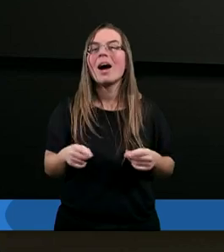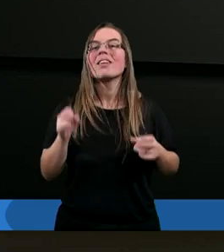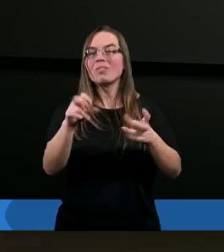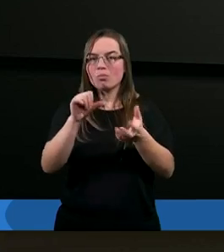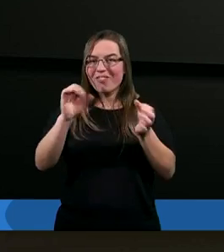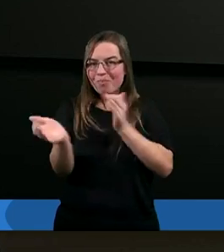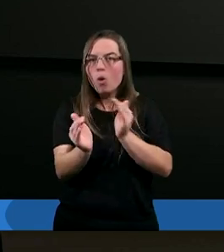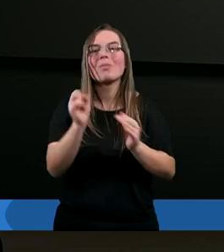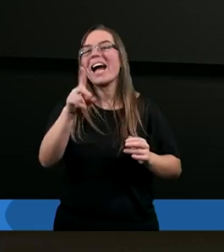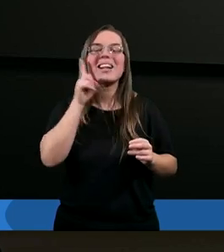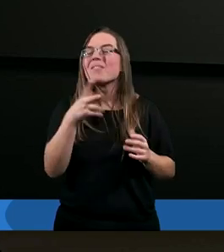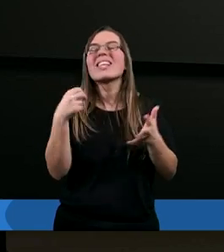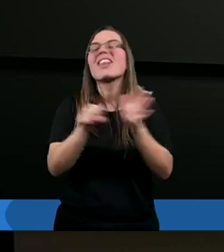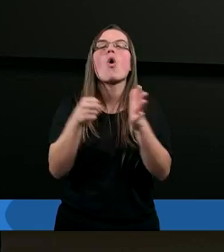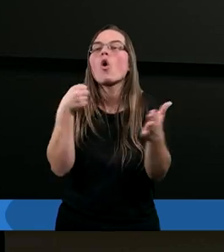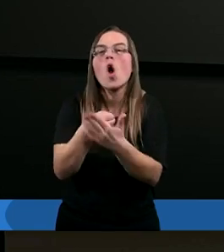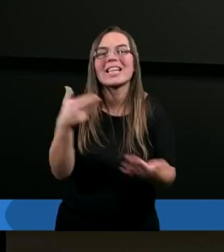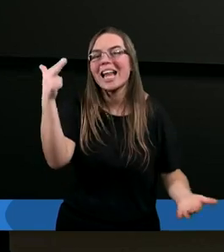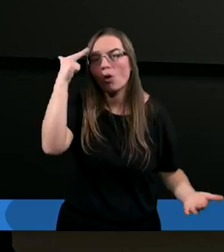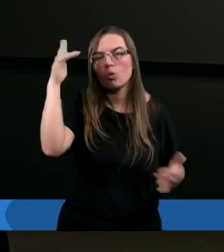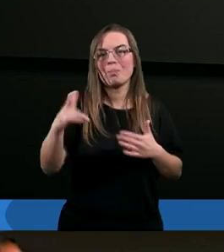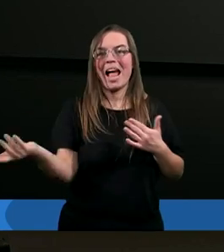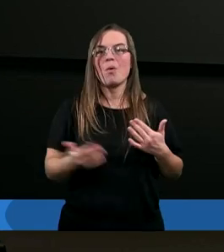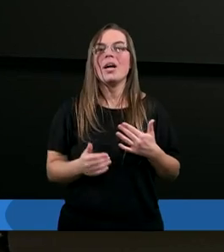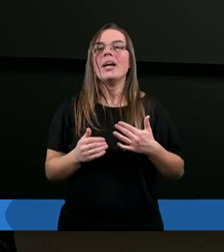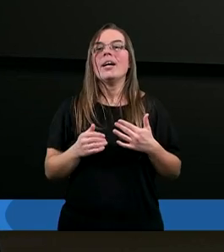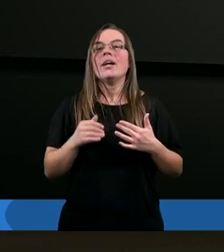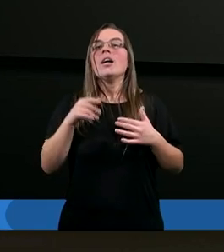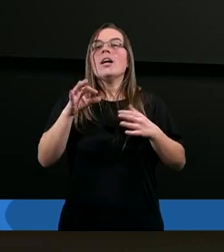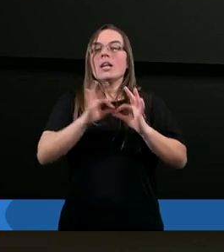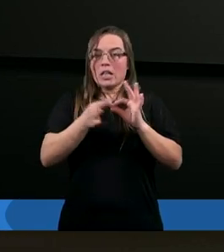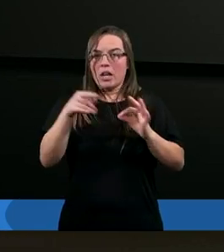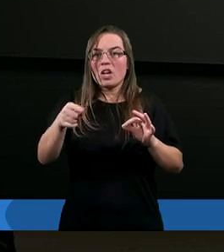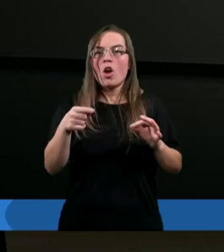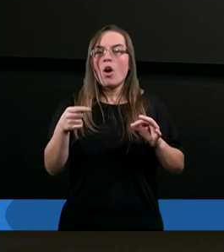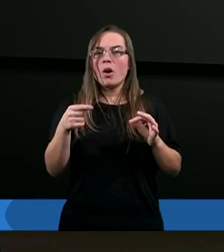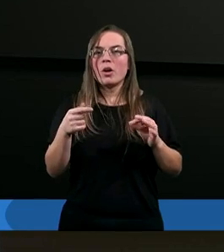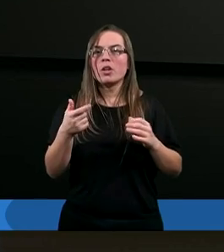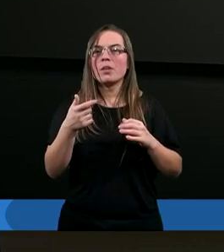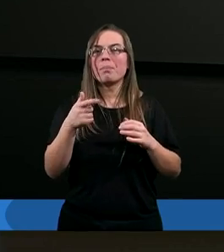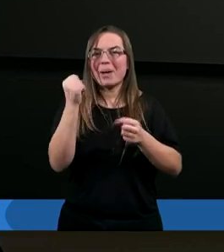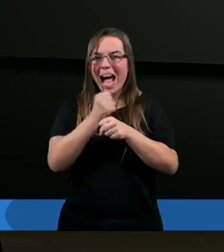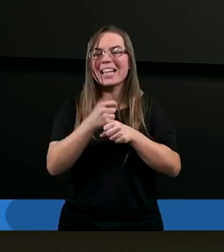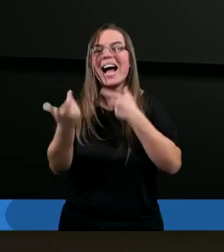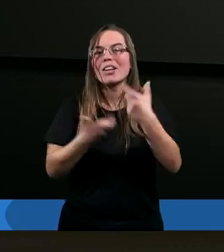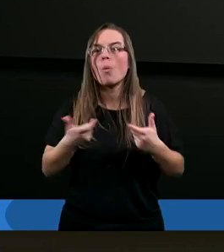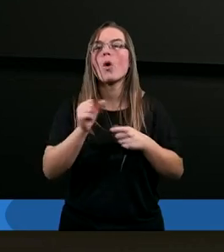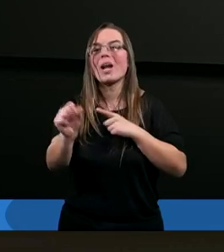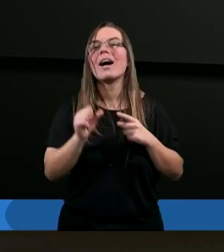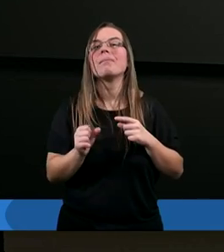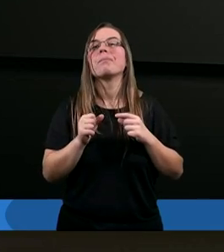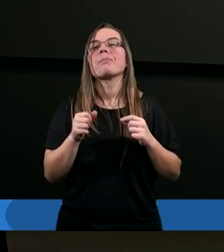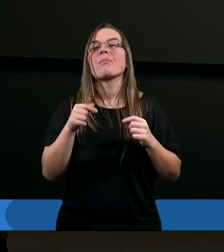sposób tak naprawdę nie do końca zrozumiały. Gdzieś bije jakby zupełnie rekoszetem rodzą się